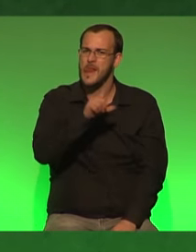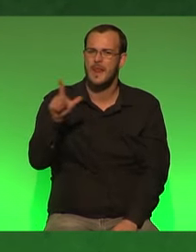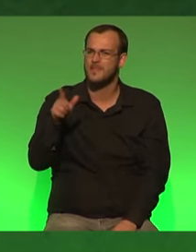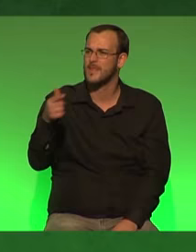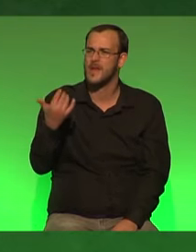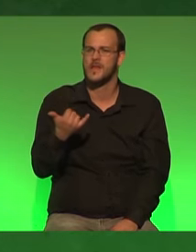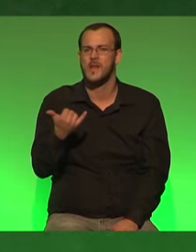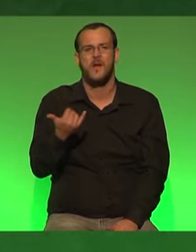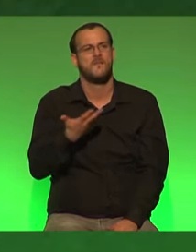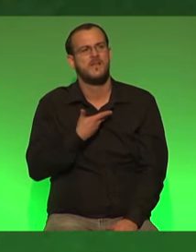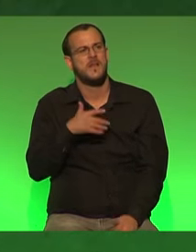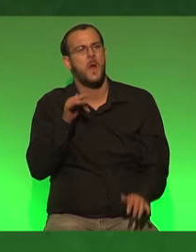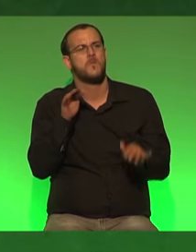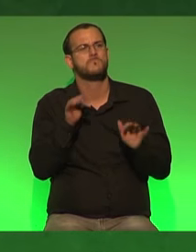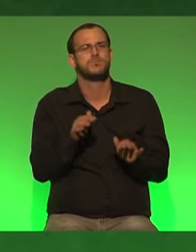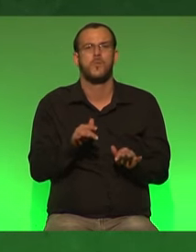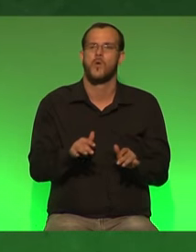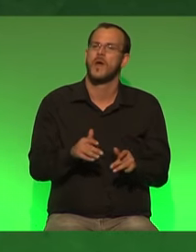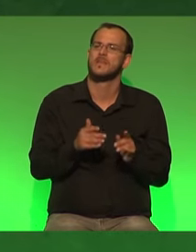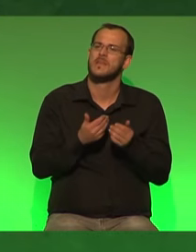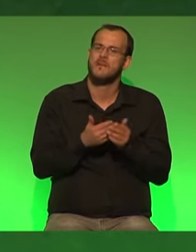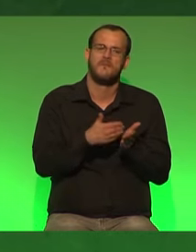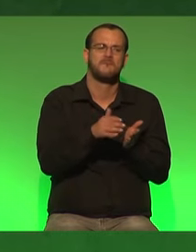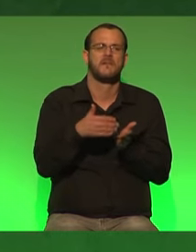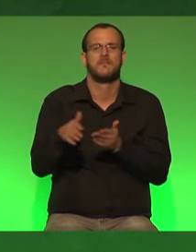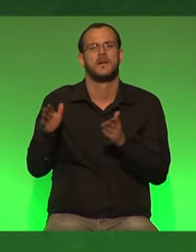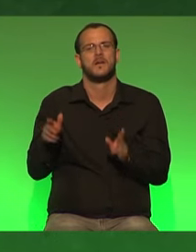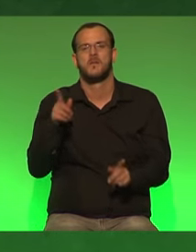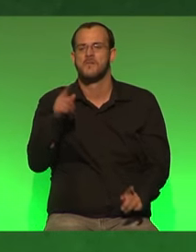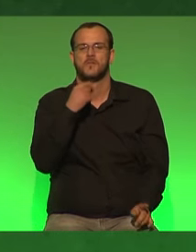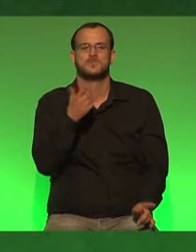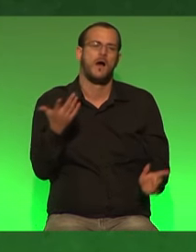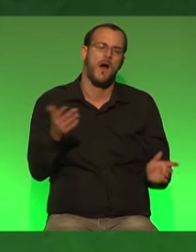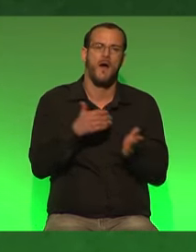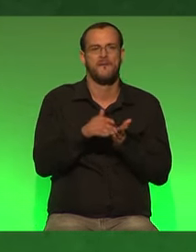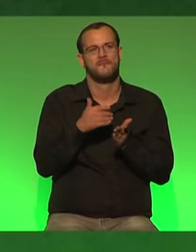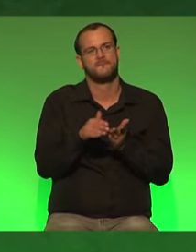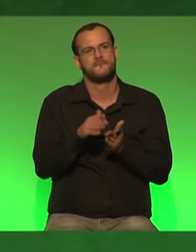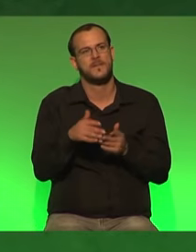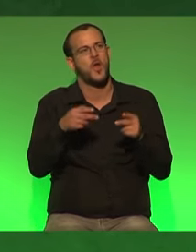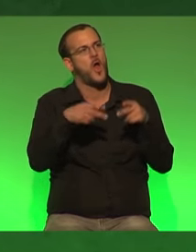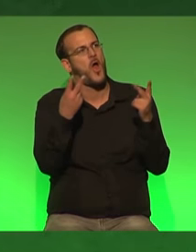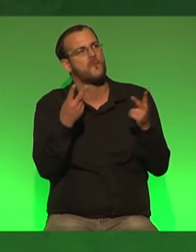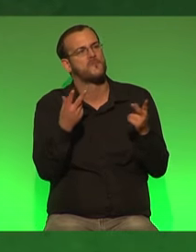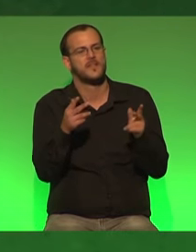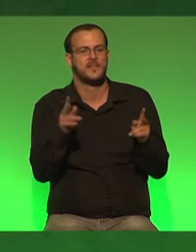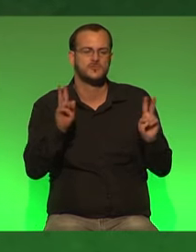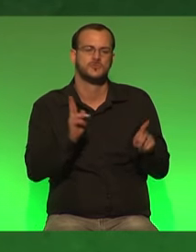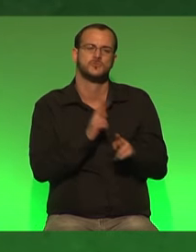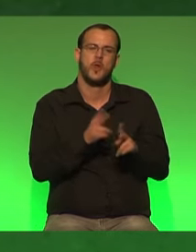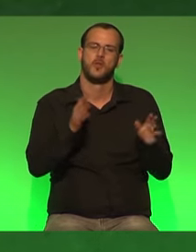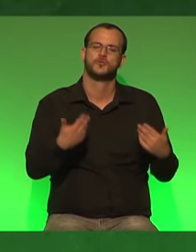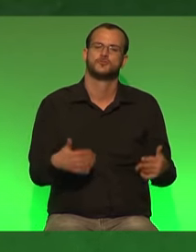entfesselungs- und entbürokratisierungswahn eigentlich nur sagen will weiterhin schwächung der öffentlichen hand da wäre